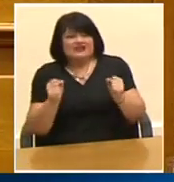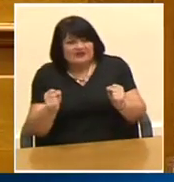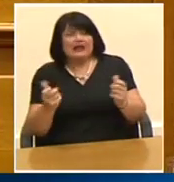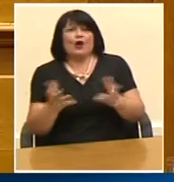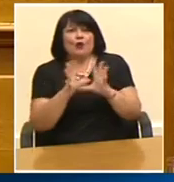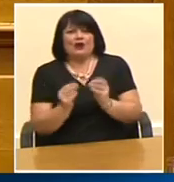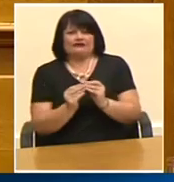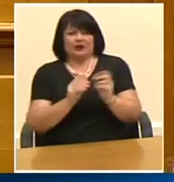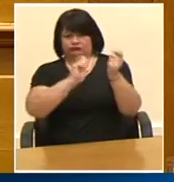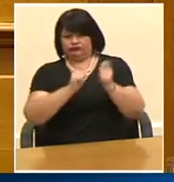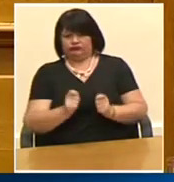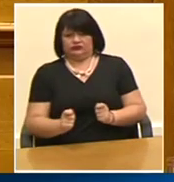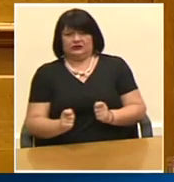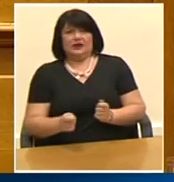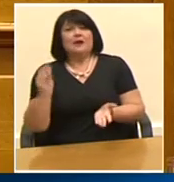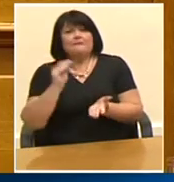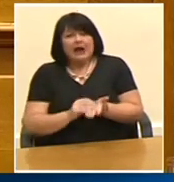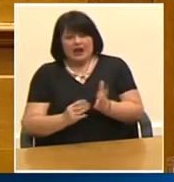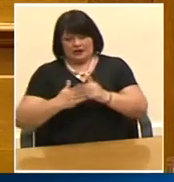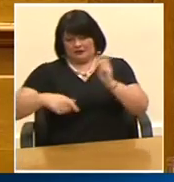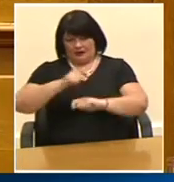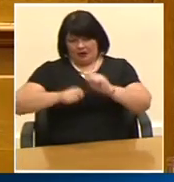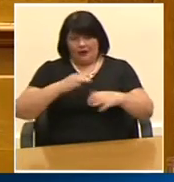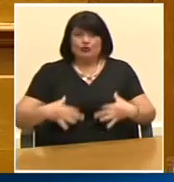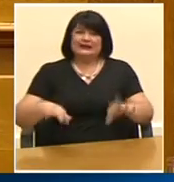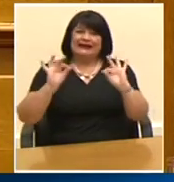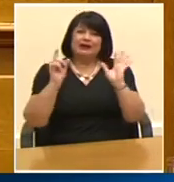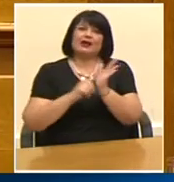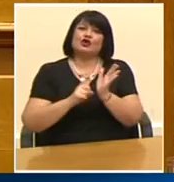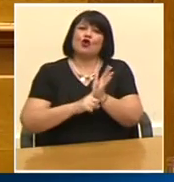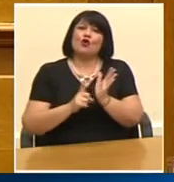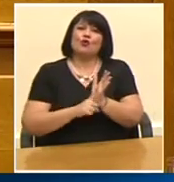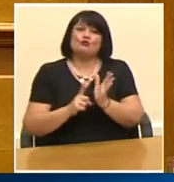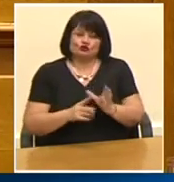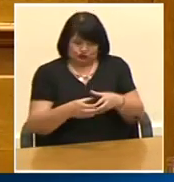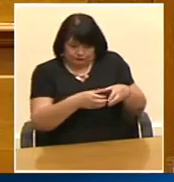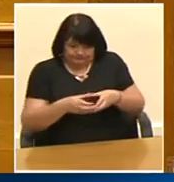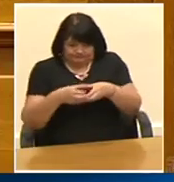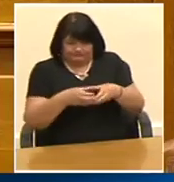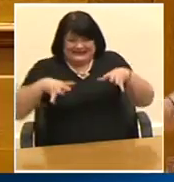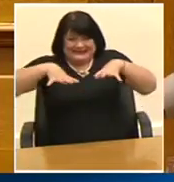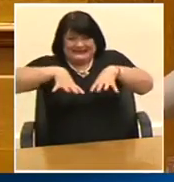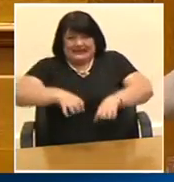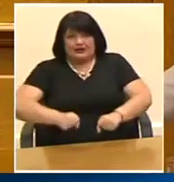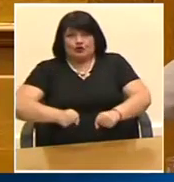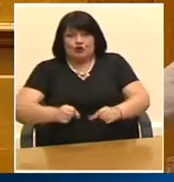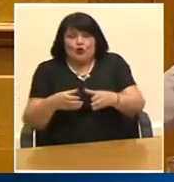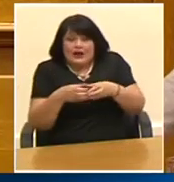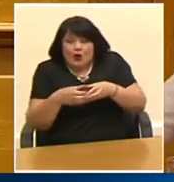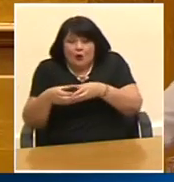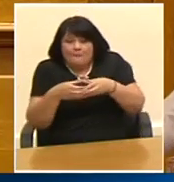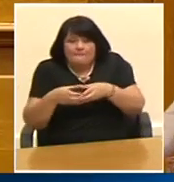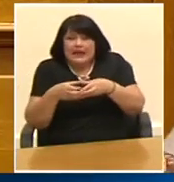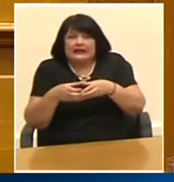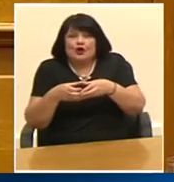νόμους επαναθεμελίωσης του πιο σκληρού, στενά κομματικού και συγκεντρωτικού κράτους και από πάνω